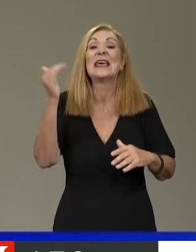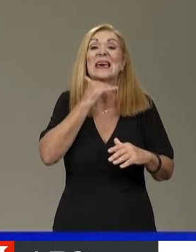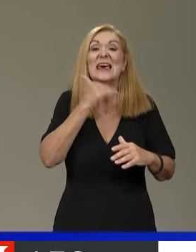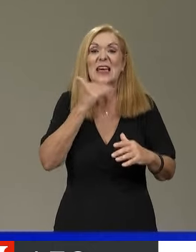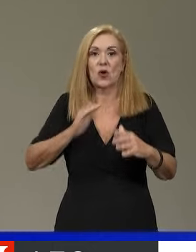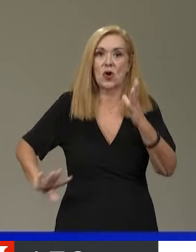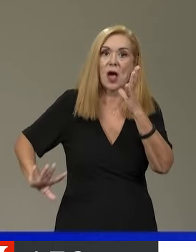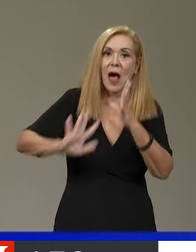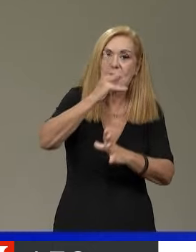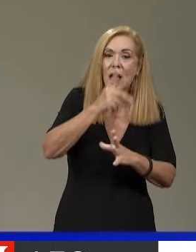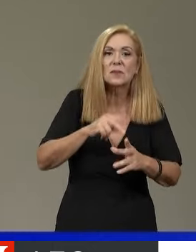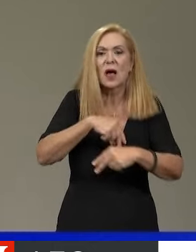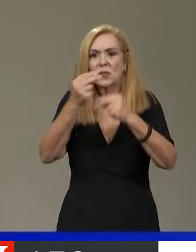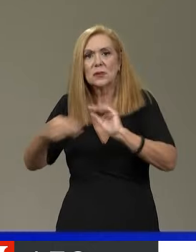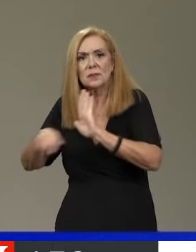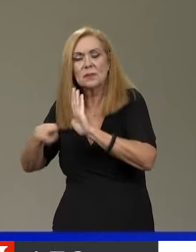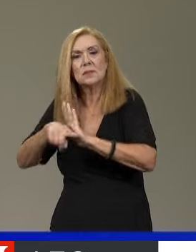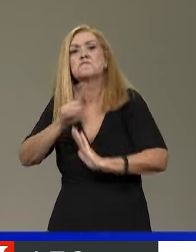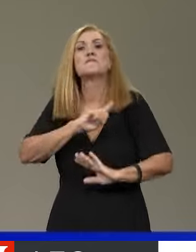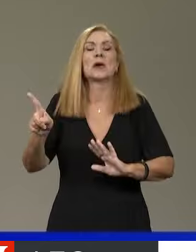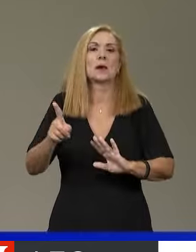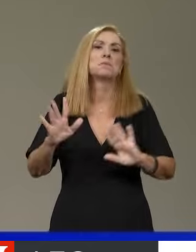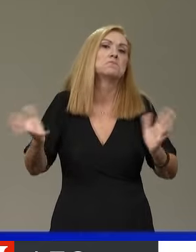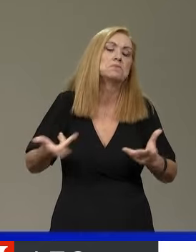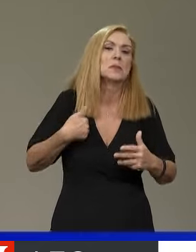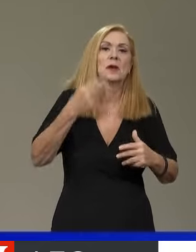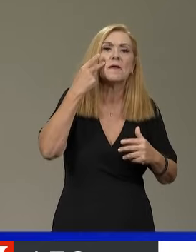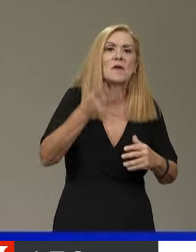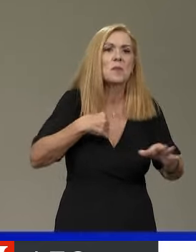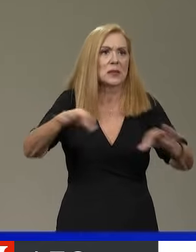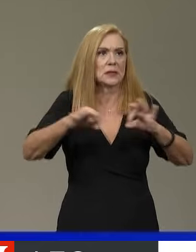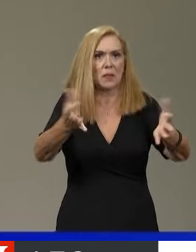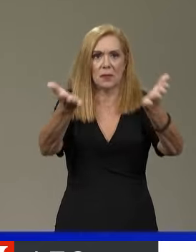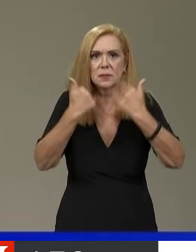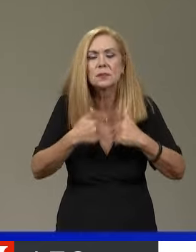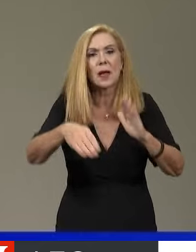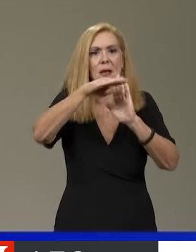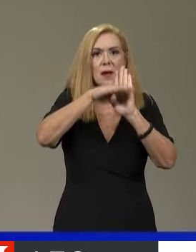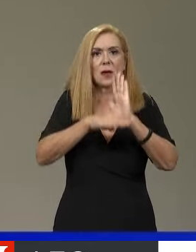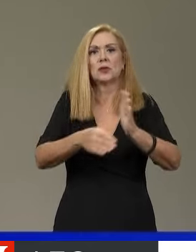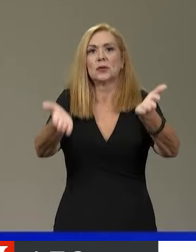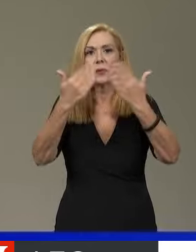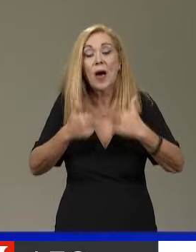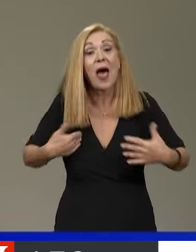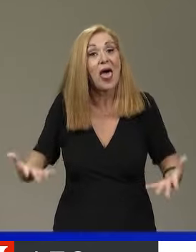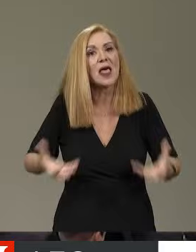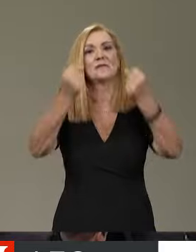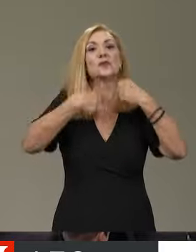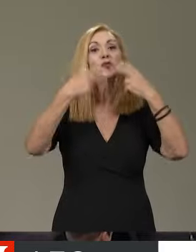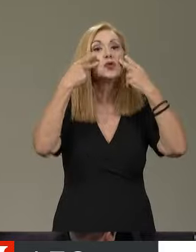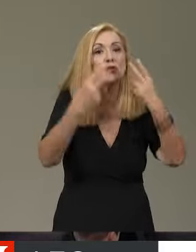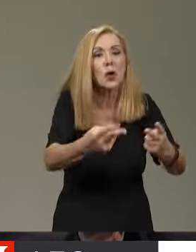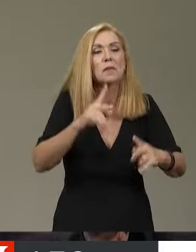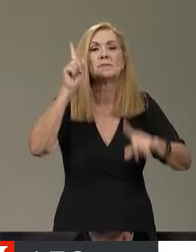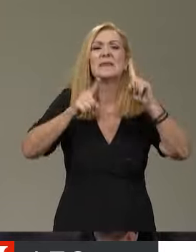ανάπτυξης. Όταν αυτή ενίοτε εκδηλώνεται χωρίς σχέδιο, έλεγχο και κανόνες. Το είδαμε, ευτυχώς, σε πολύ λίγα